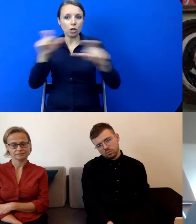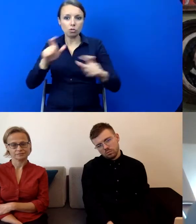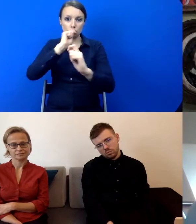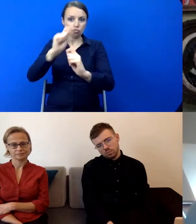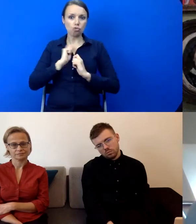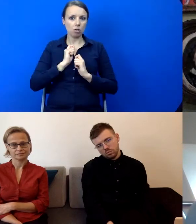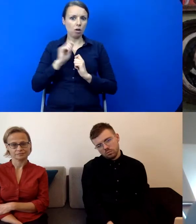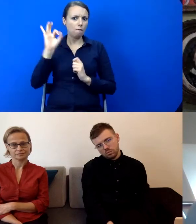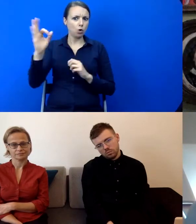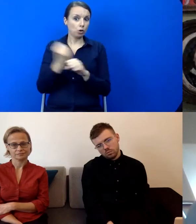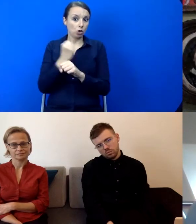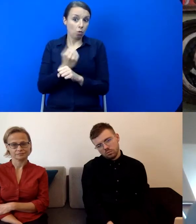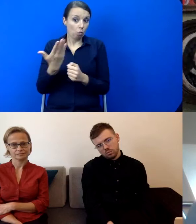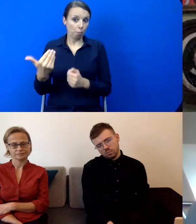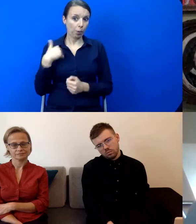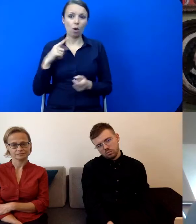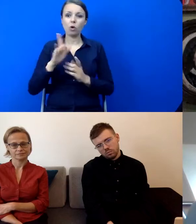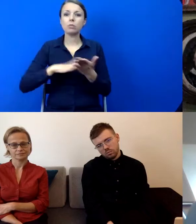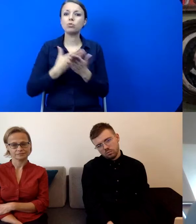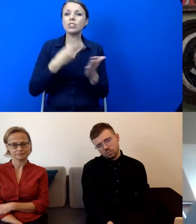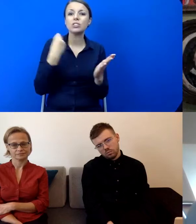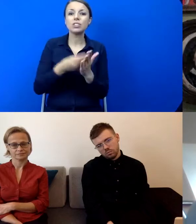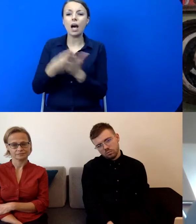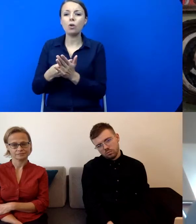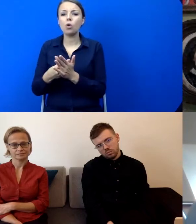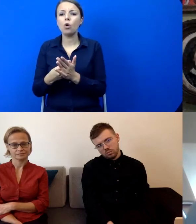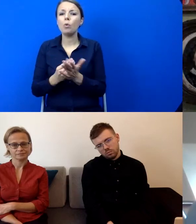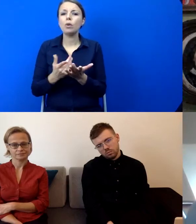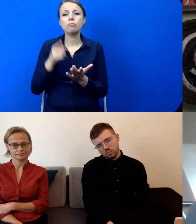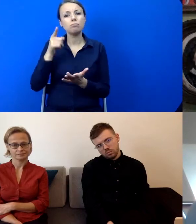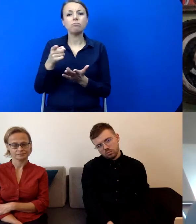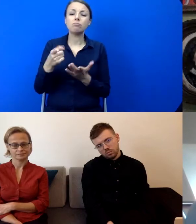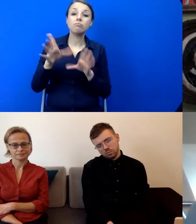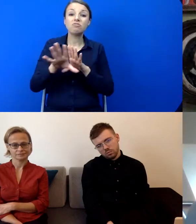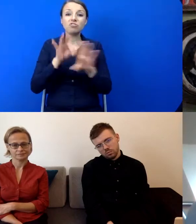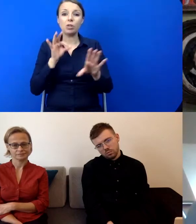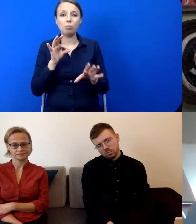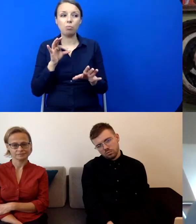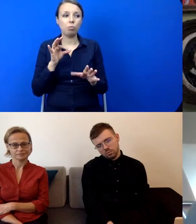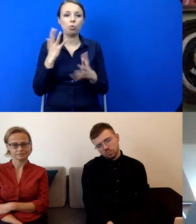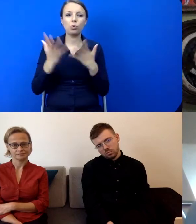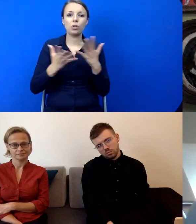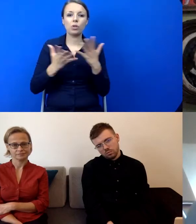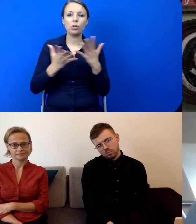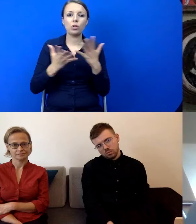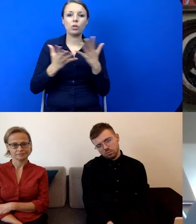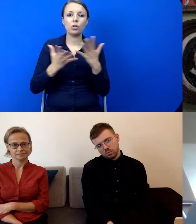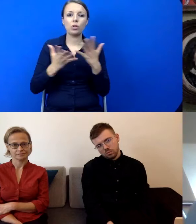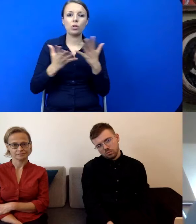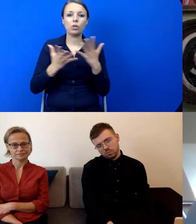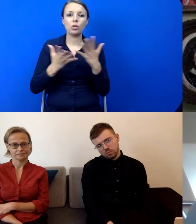zakupów za bardzo takie no preferencyjne w tym momencie stawki, bo wiadomo, że my też są